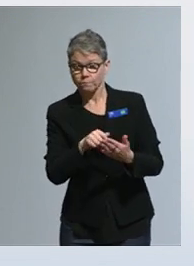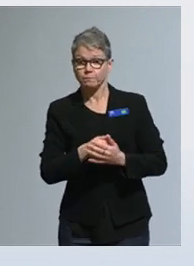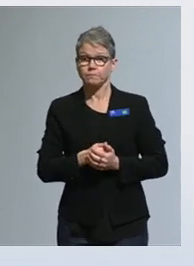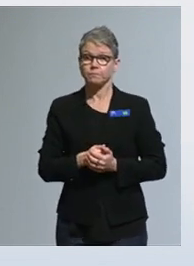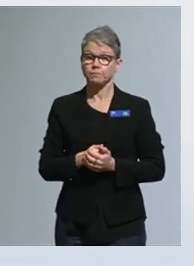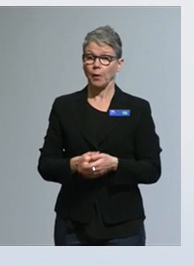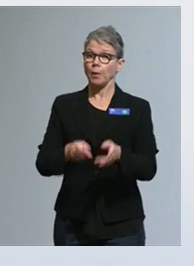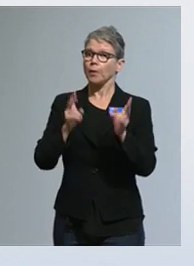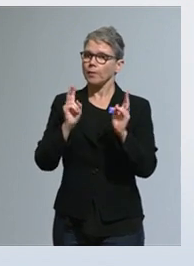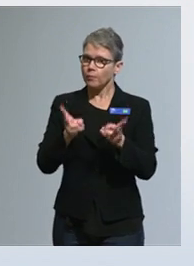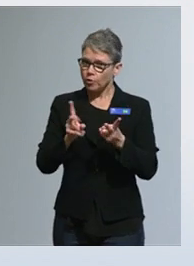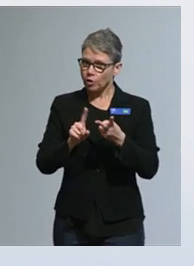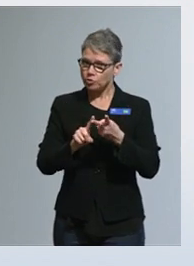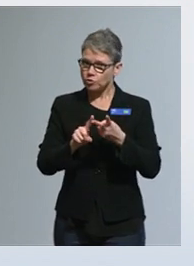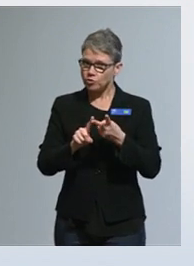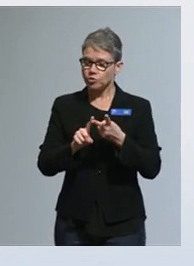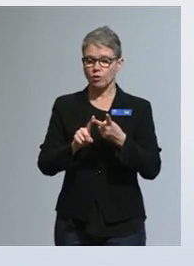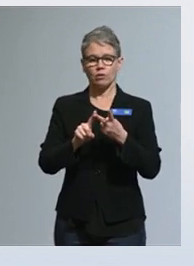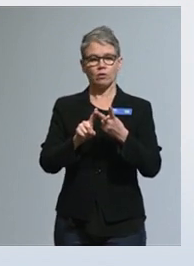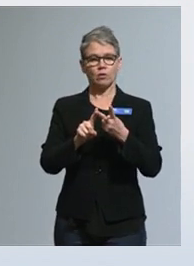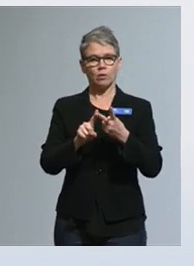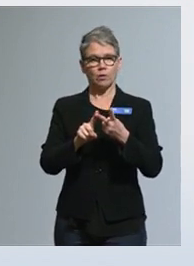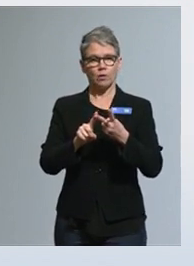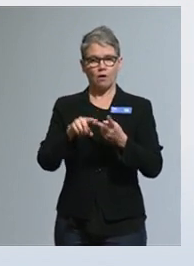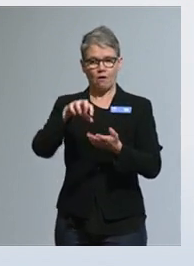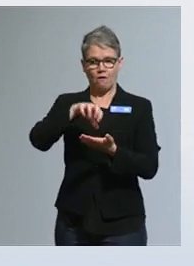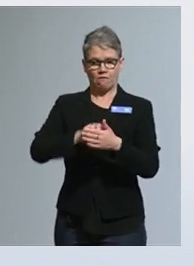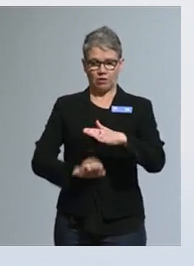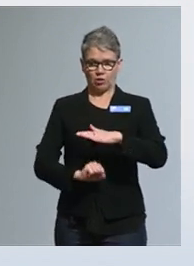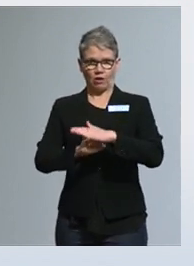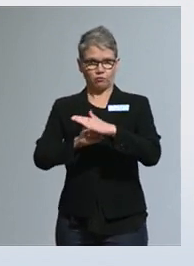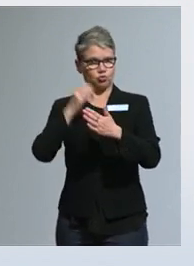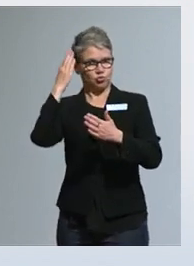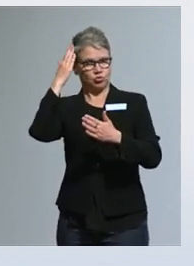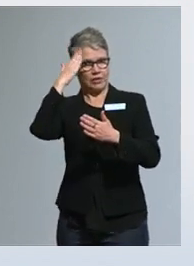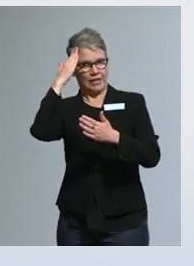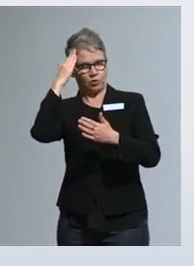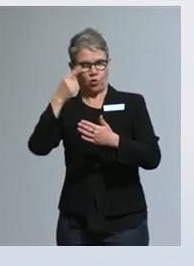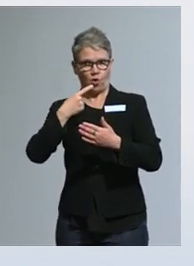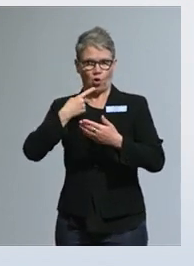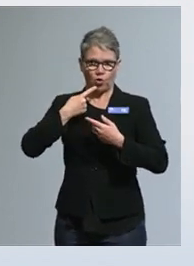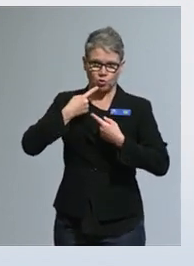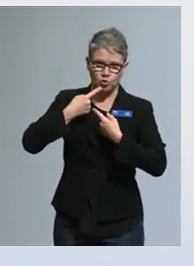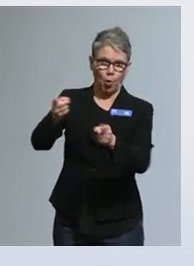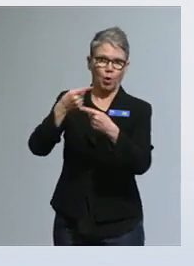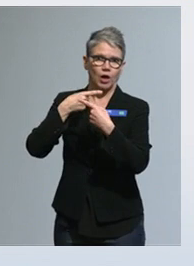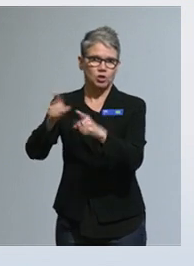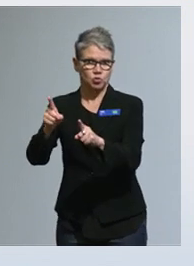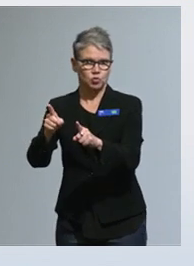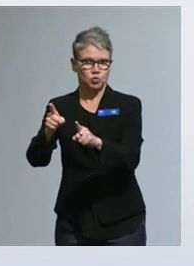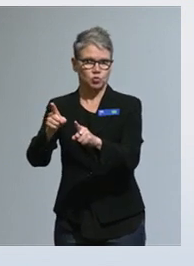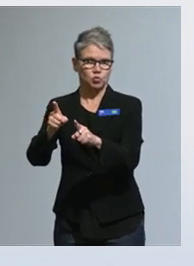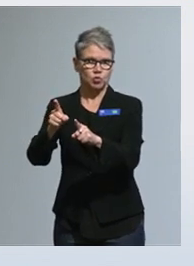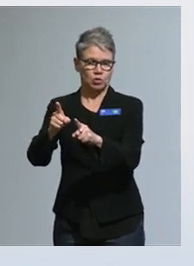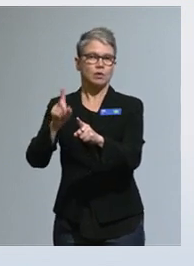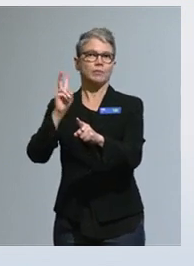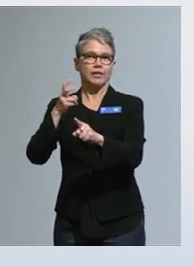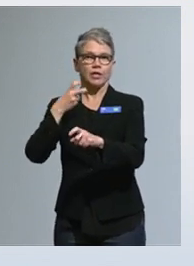Lisäksi kehitämme valtioavustustietojen julkaimisemiseen ja käyttöön tutkiavustuksia-palvelun,